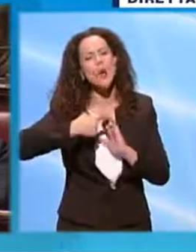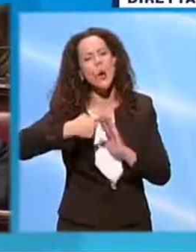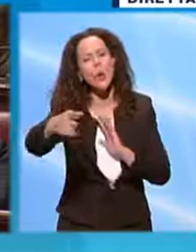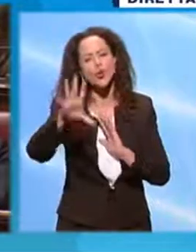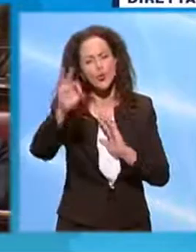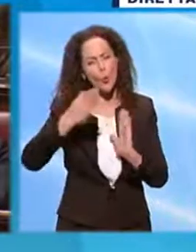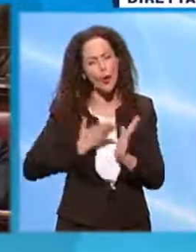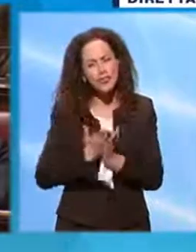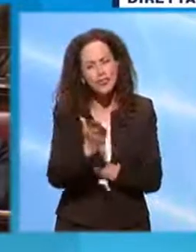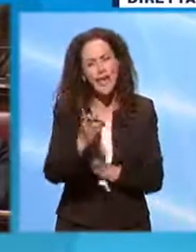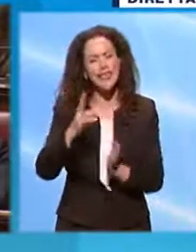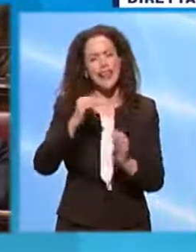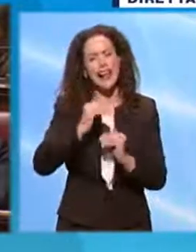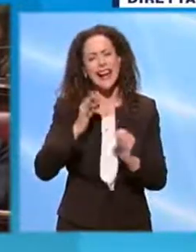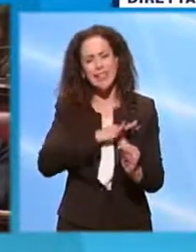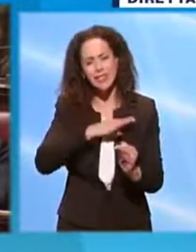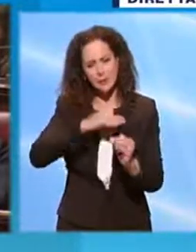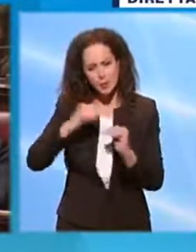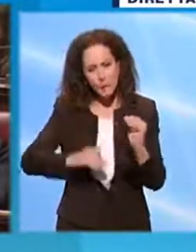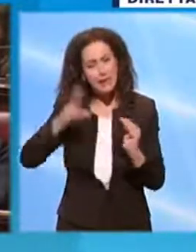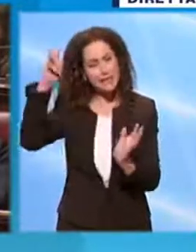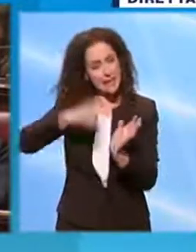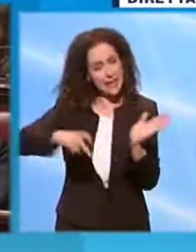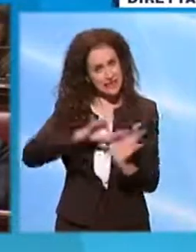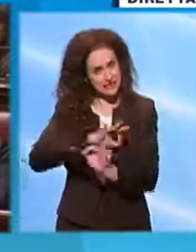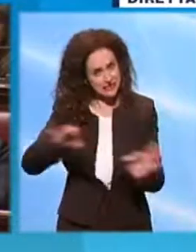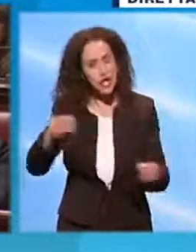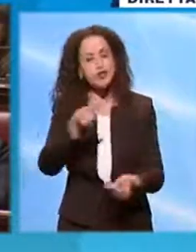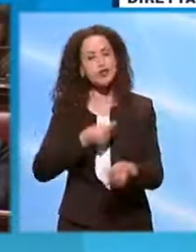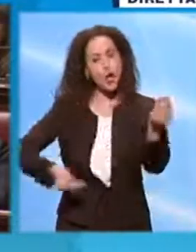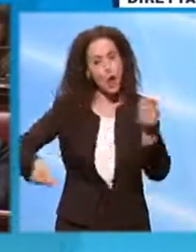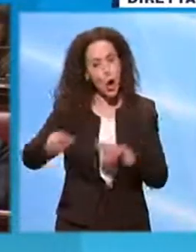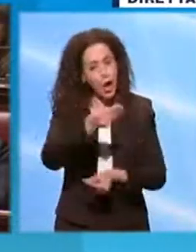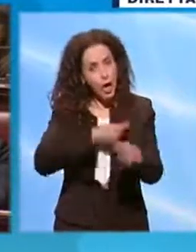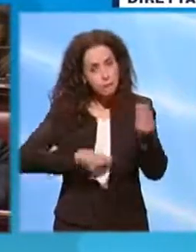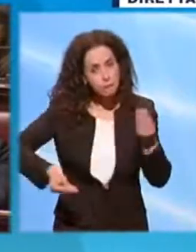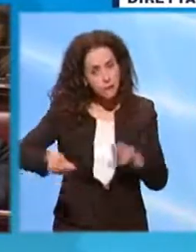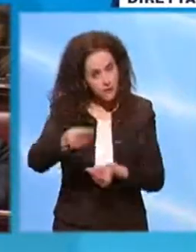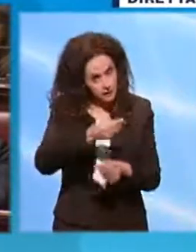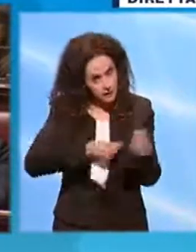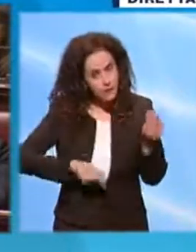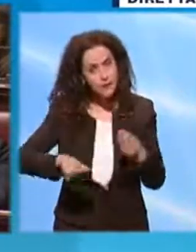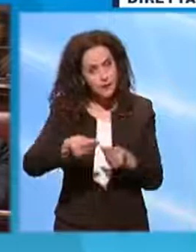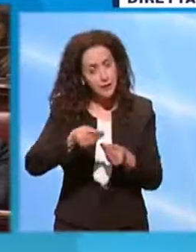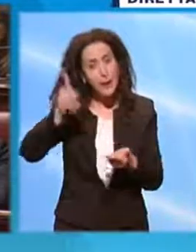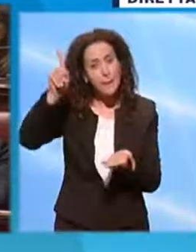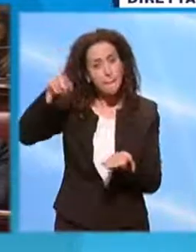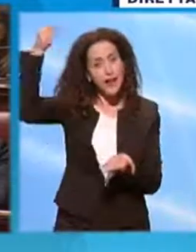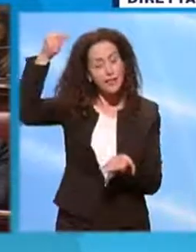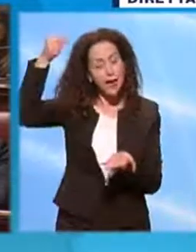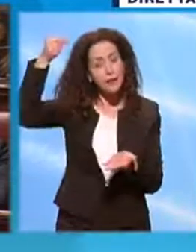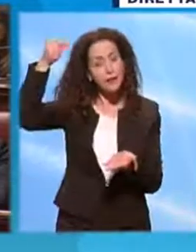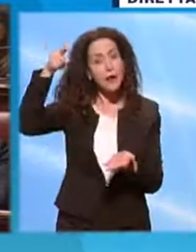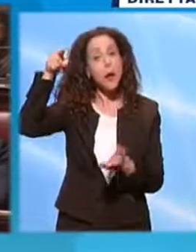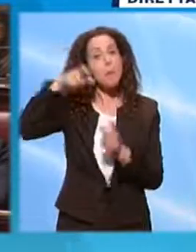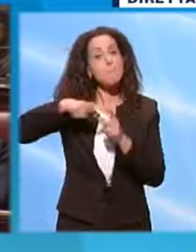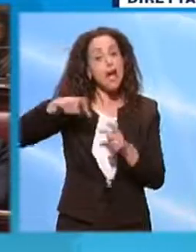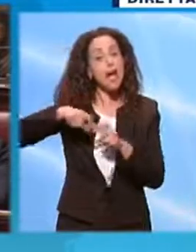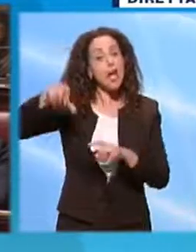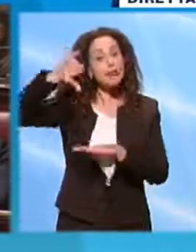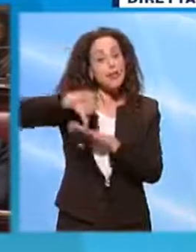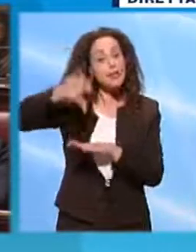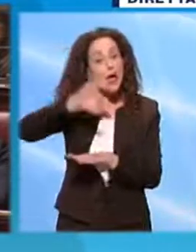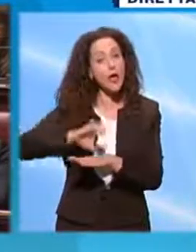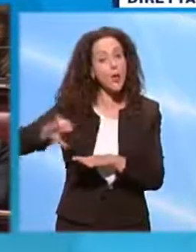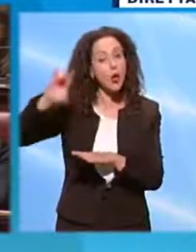basso rendimento, non tassati, non tassabili, ovviamente circolabili, e che dovrebbe pretendere dalla Banca Centrale Europea che tutti i titoli